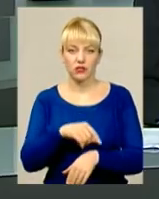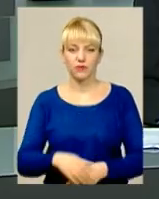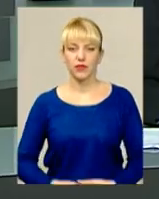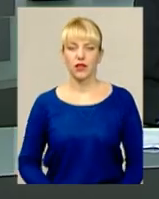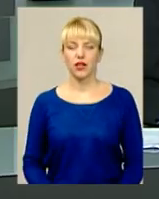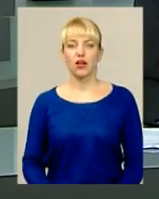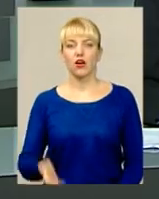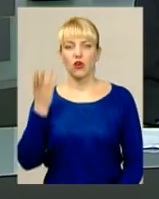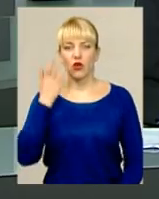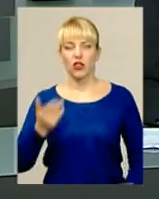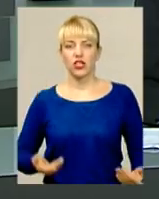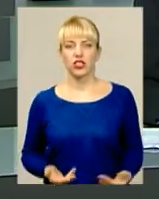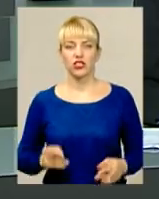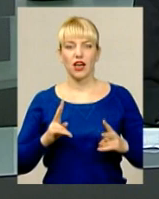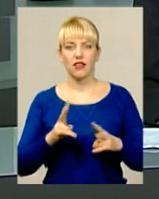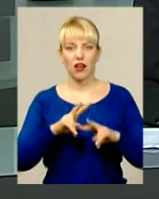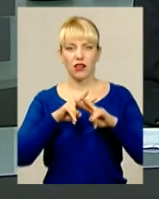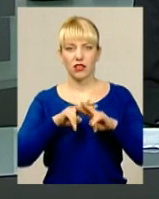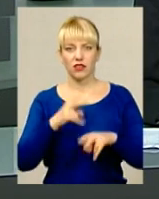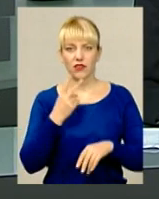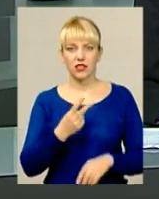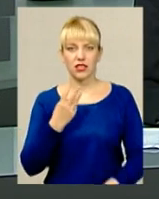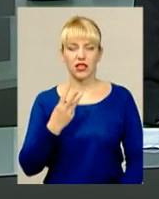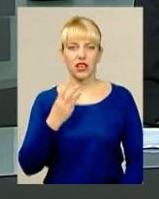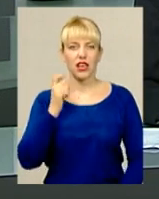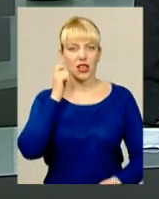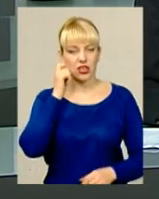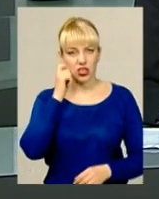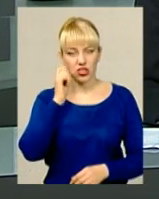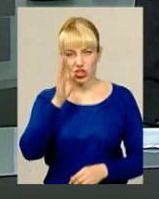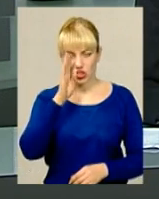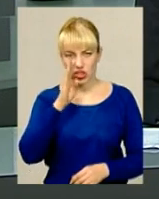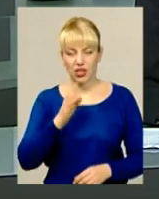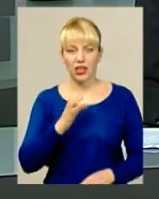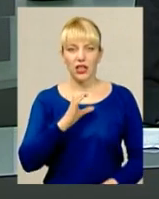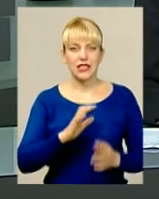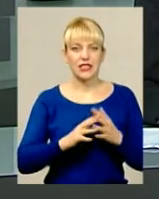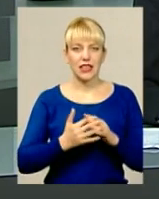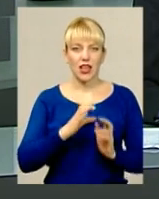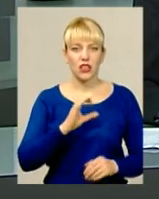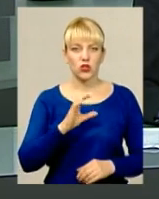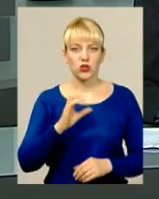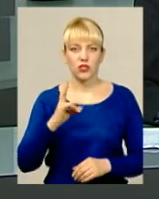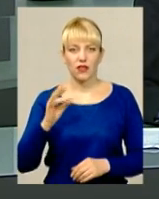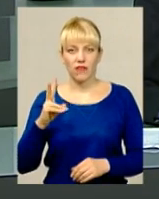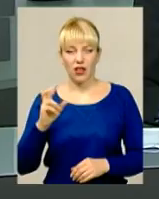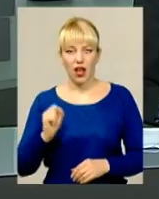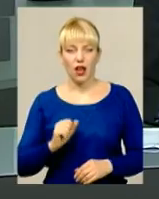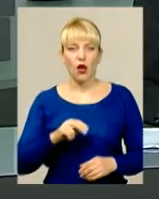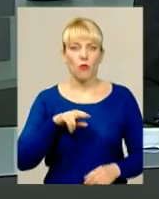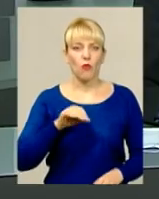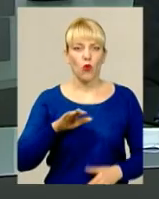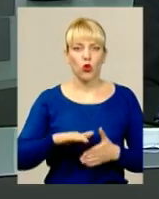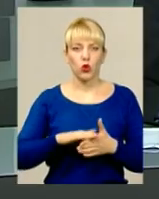Коли життя як клітка. 23-річний житель села Соснівка Єрмоленецького району Микола Патарака вже три роки майже